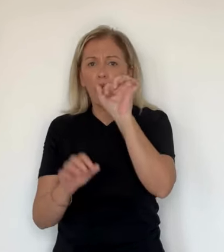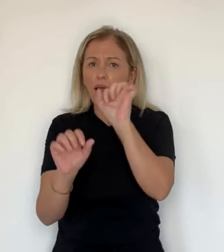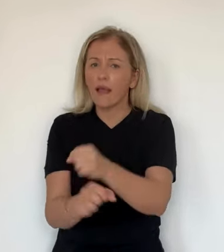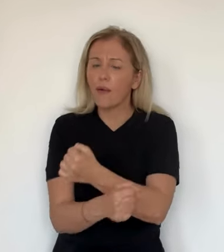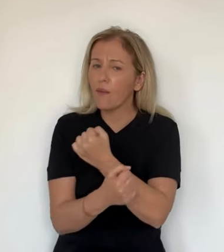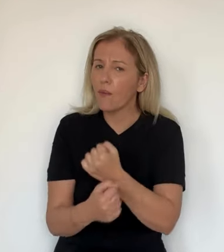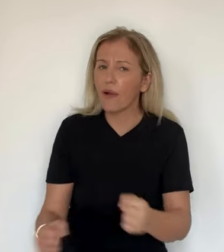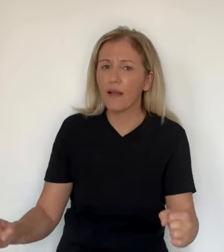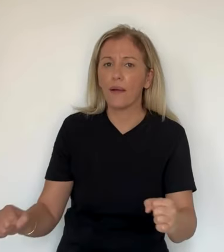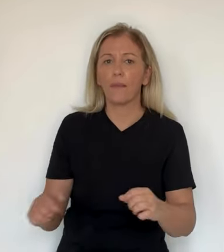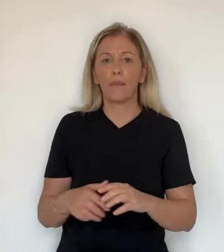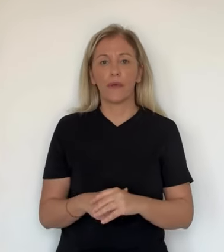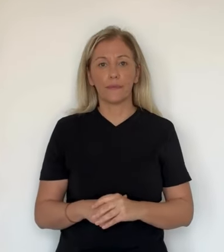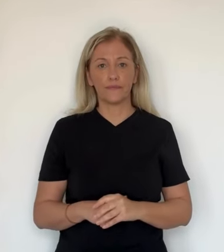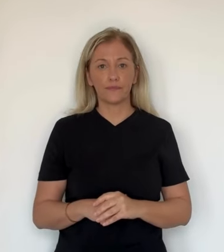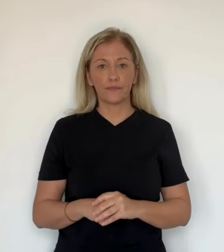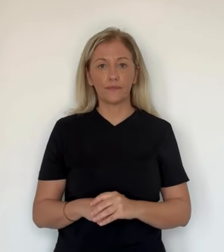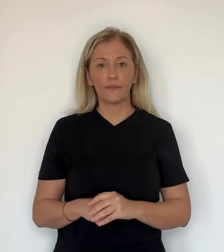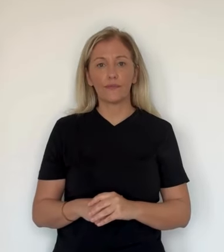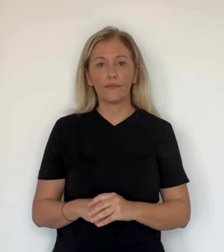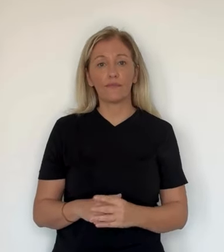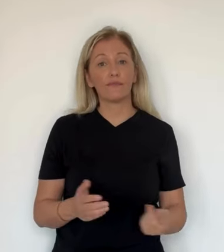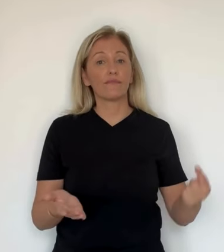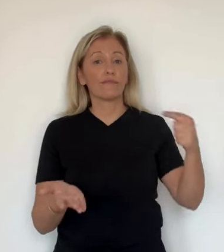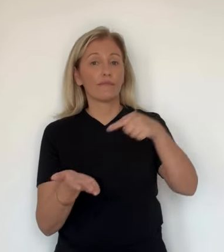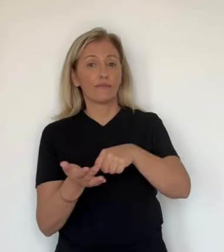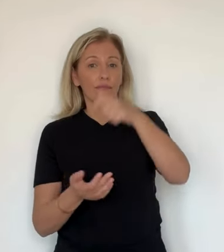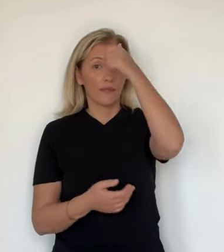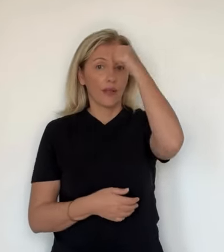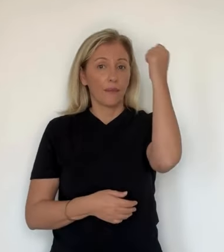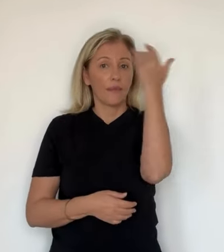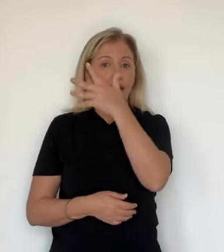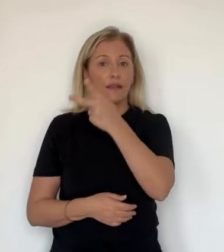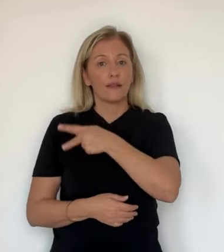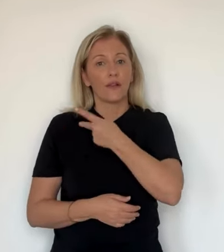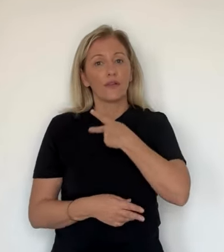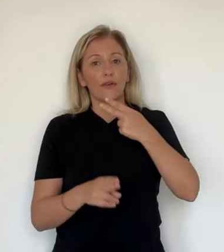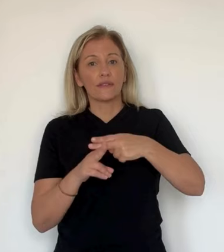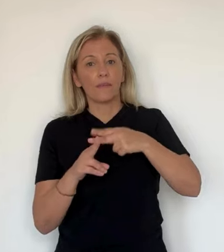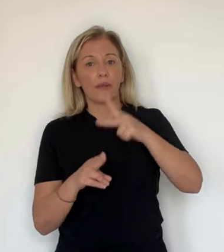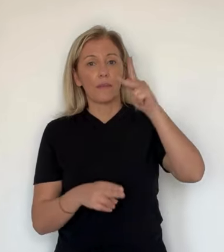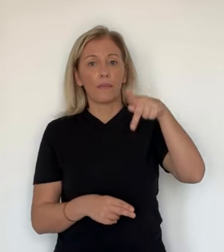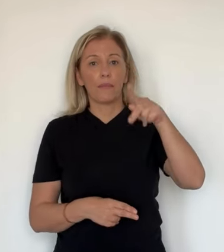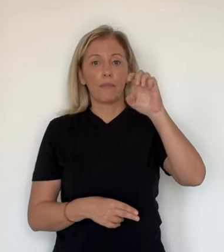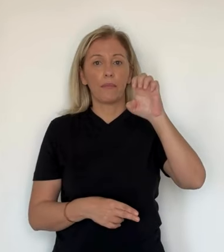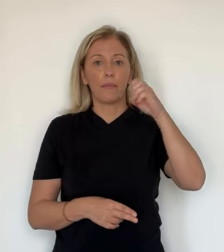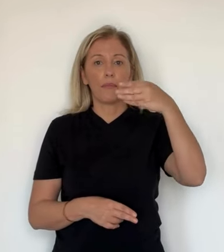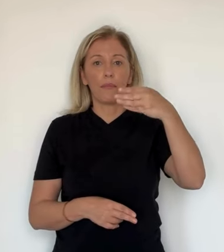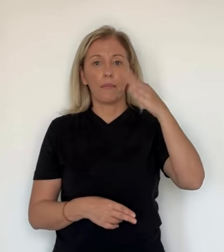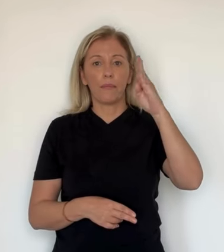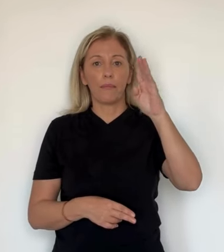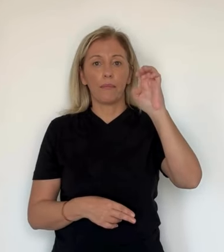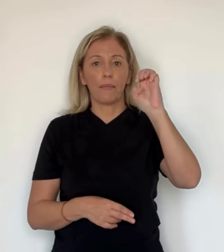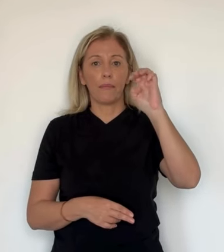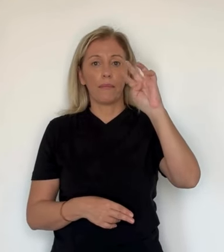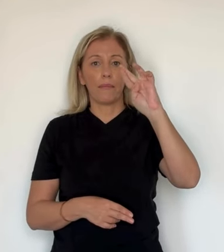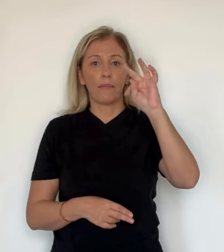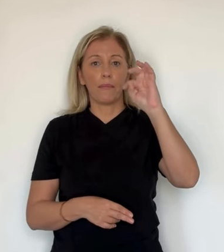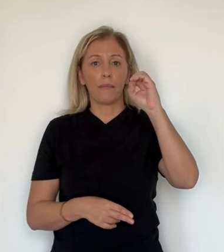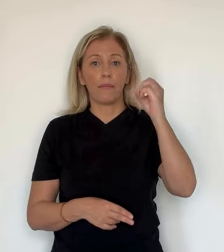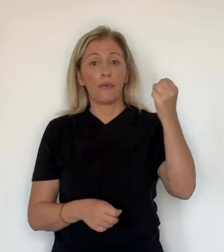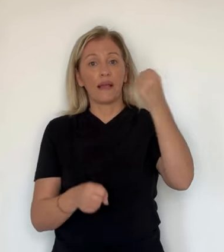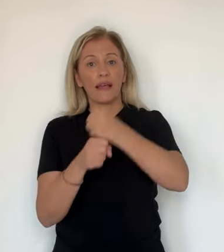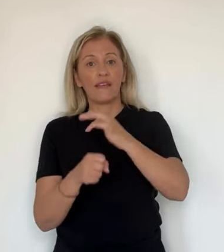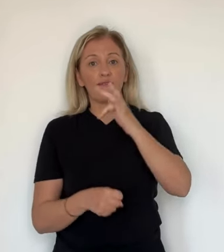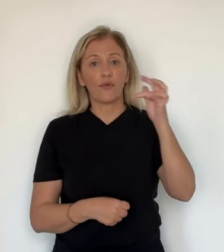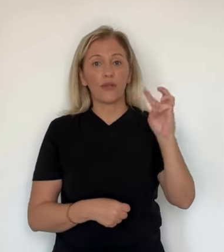Aux Etats-Unis, un certain docteur Pemberton lance le French Wine Coca. Le vin est remplacé par du soda.